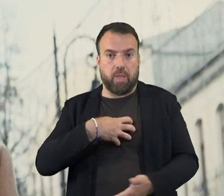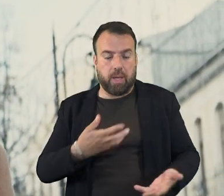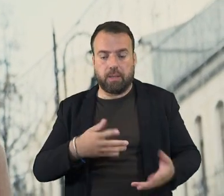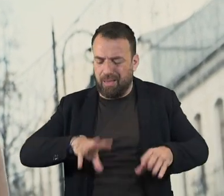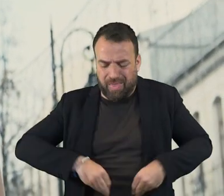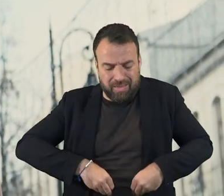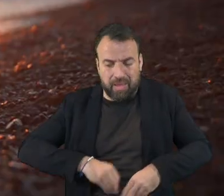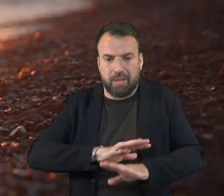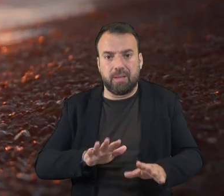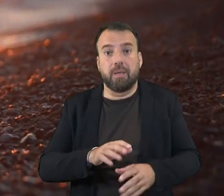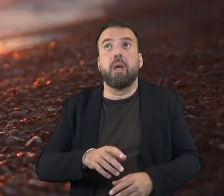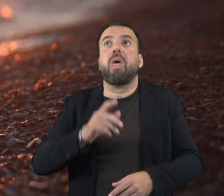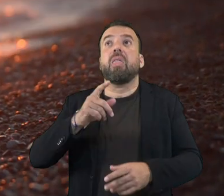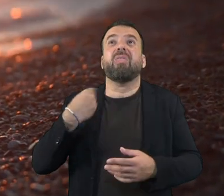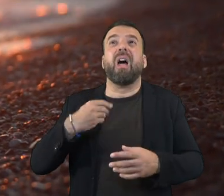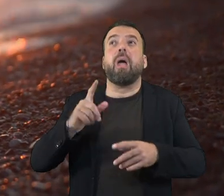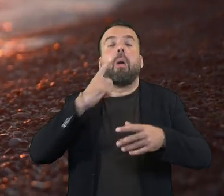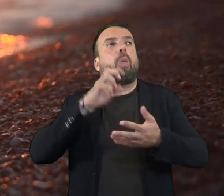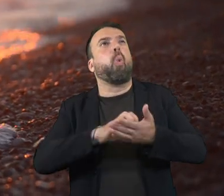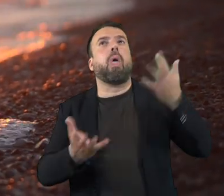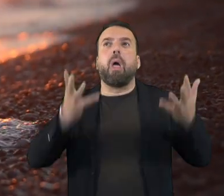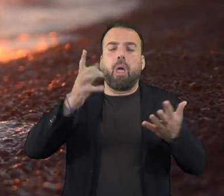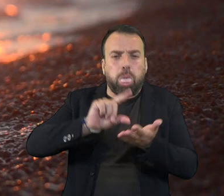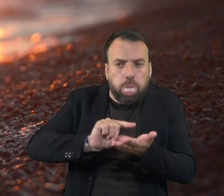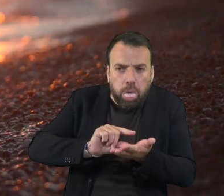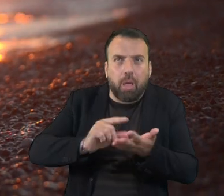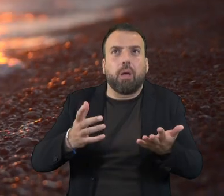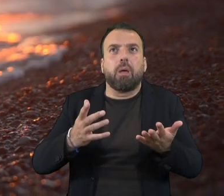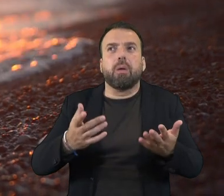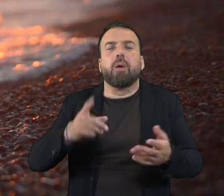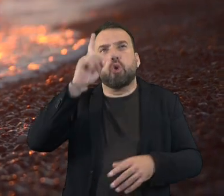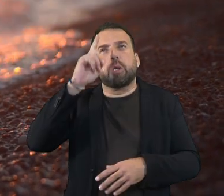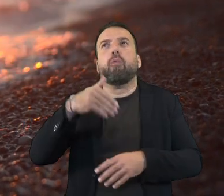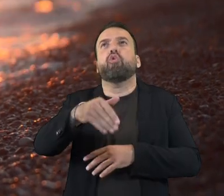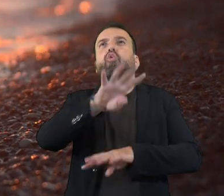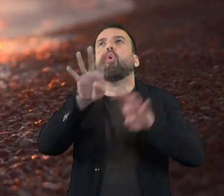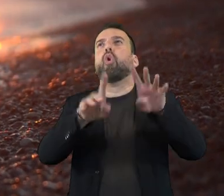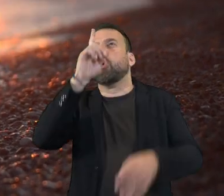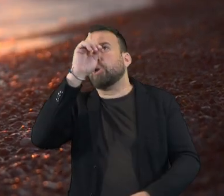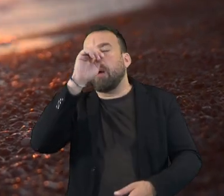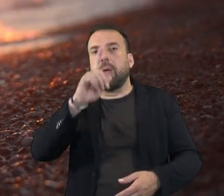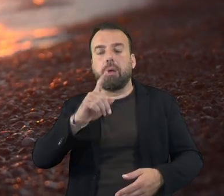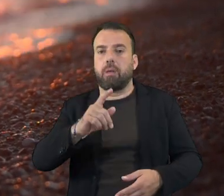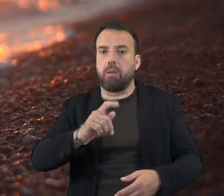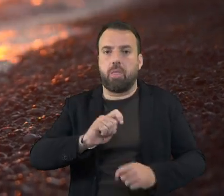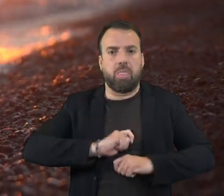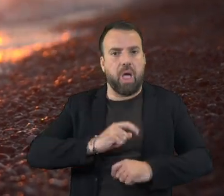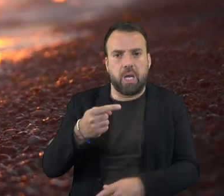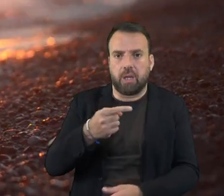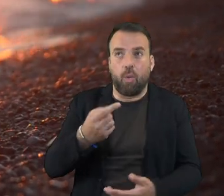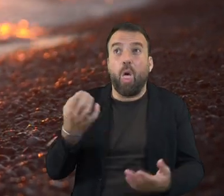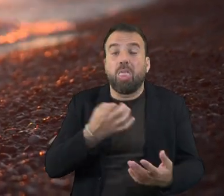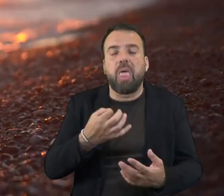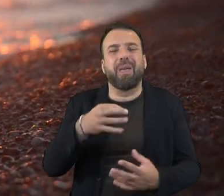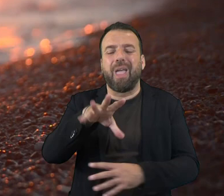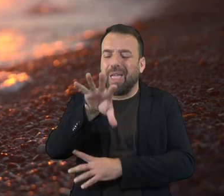ens fa sentir vulnerables. Ens produeix temor per no saber què ens depararà el futur. Hem d'entendre que és del tot